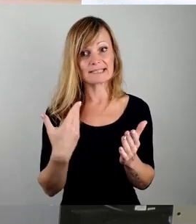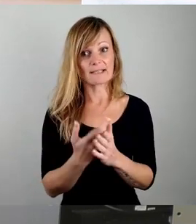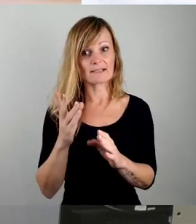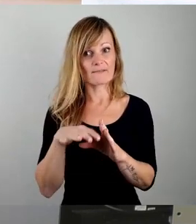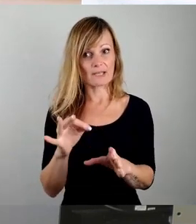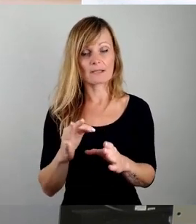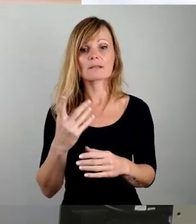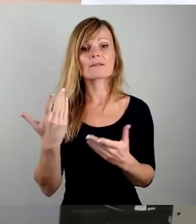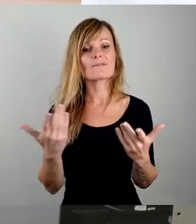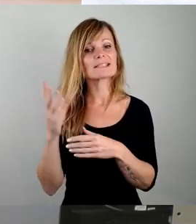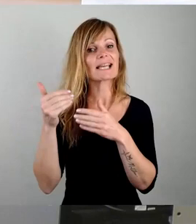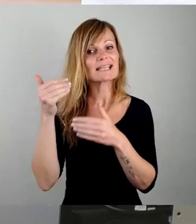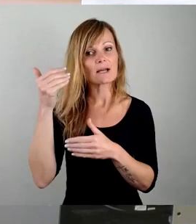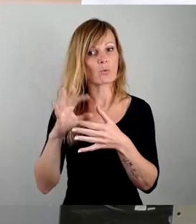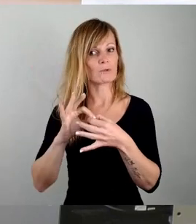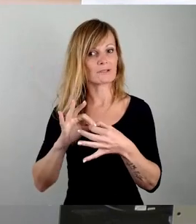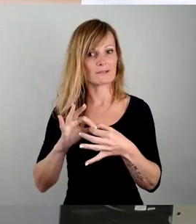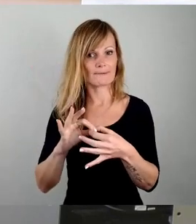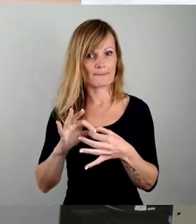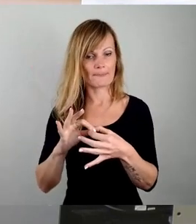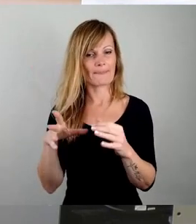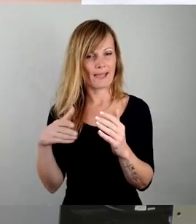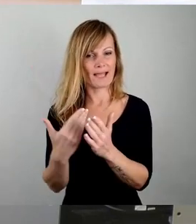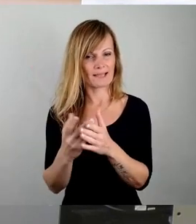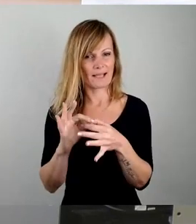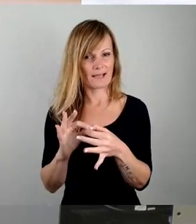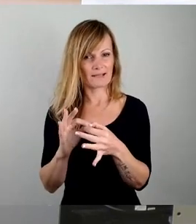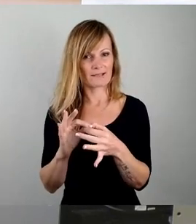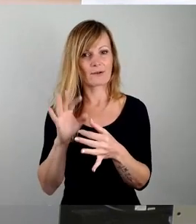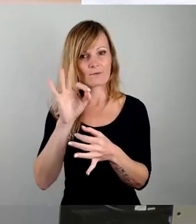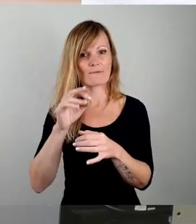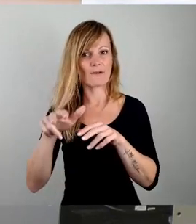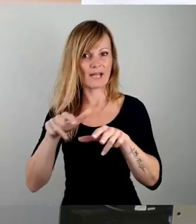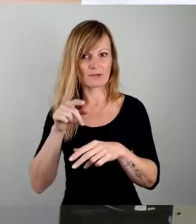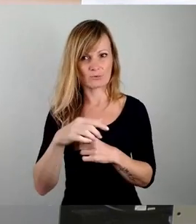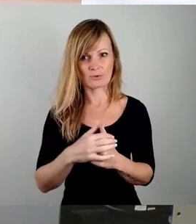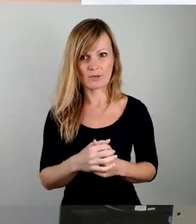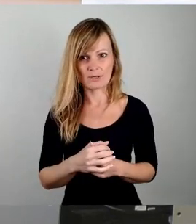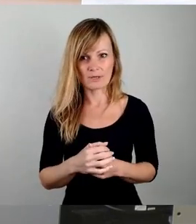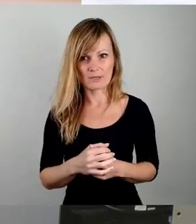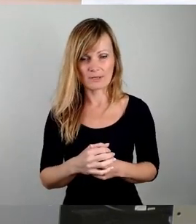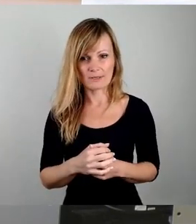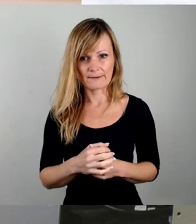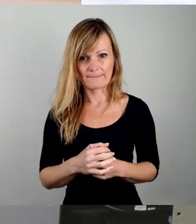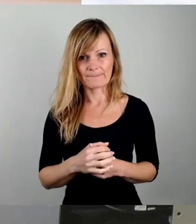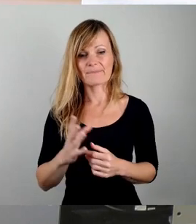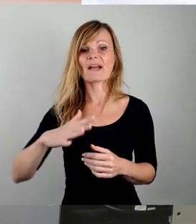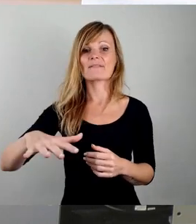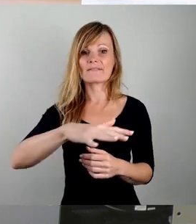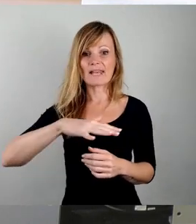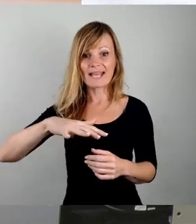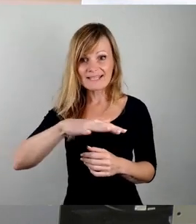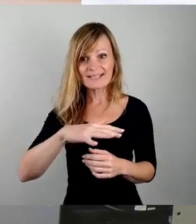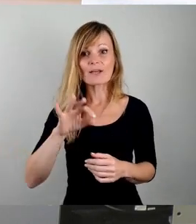Hintergrund dieses Antrages der Verwaltung ist, nämlich Flächen für Wohnbebauung.